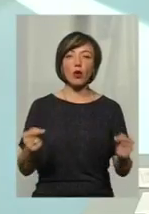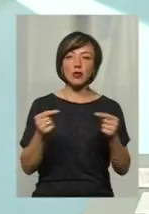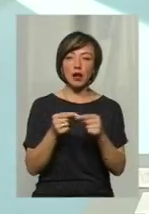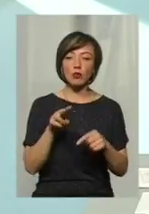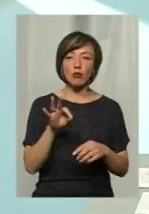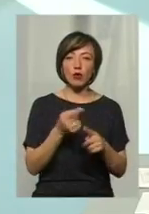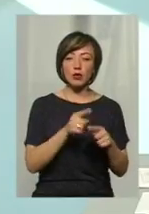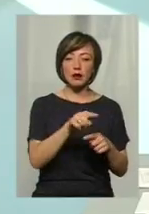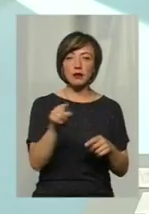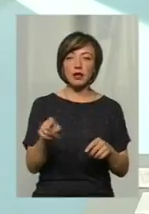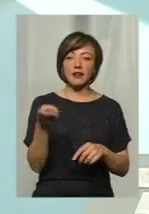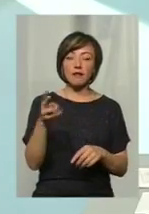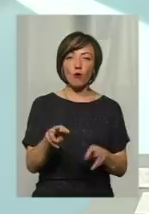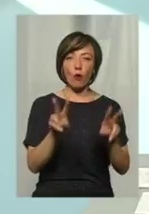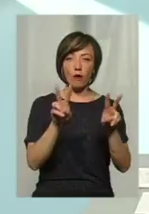по даних двох бур'янах.